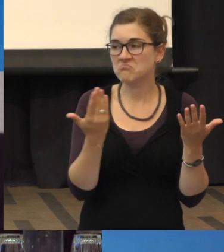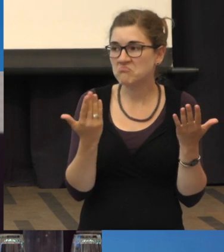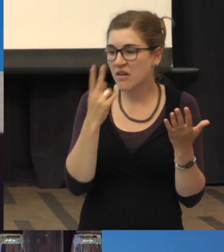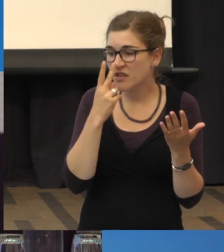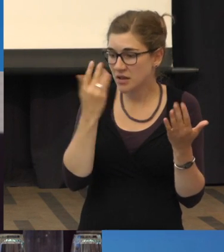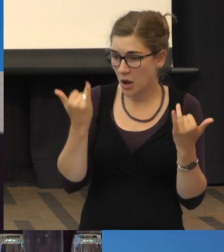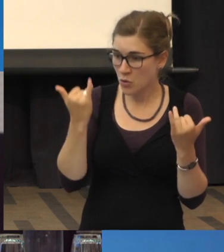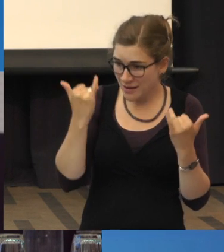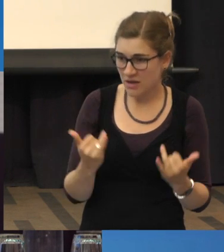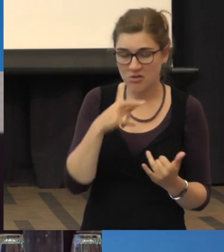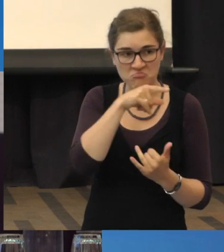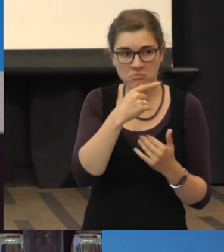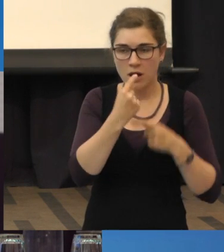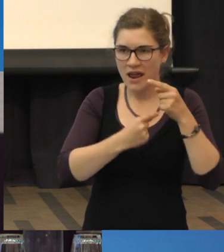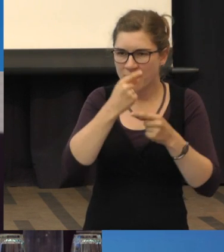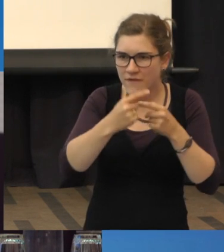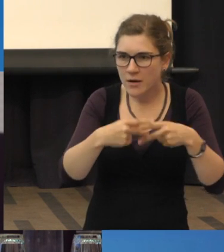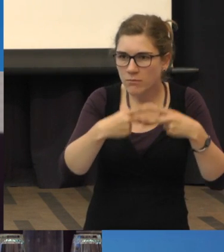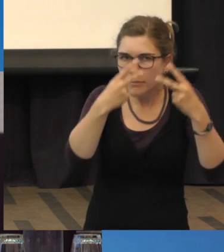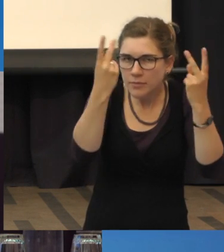was oder ist man jetzt mit diesen